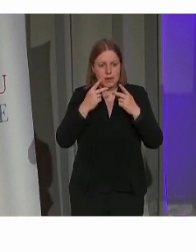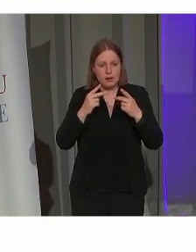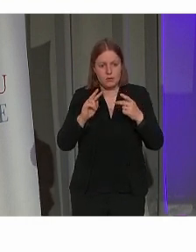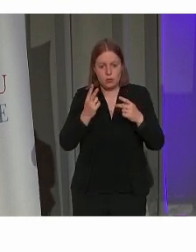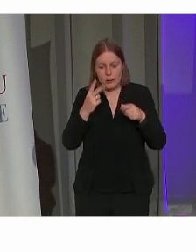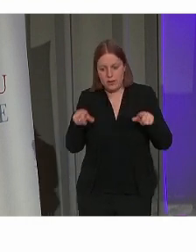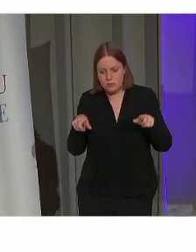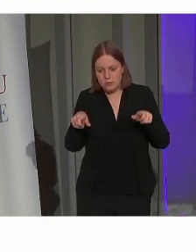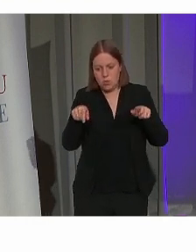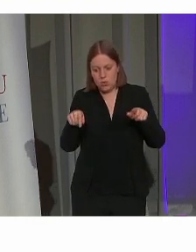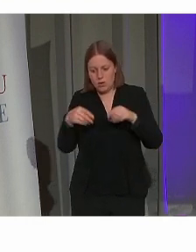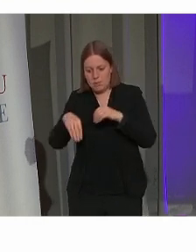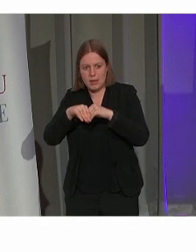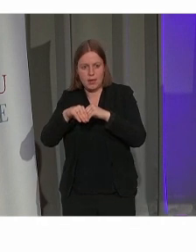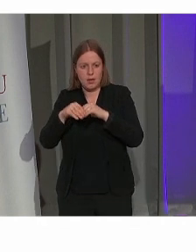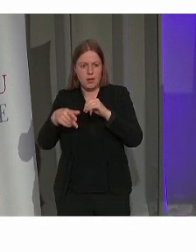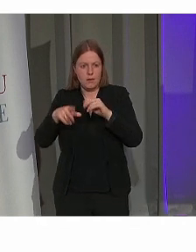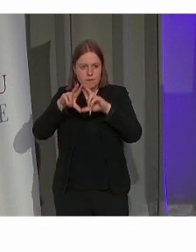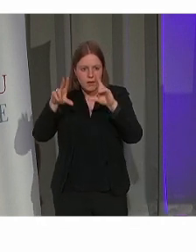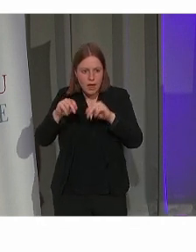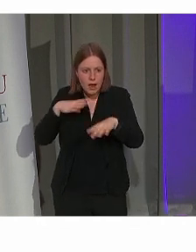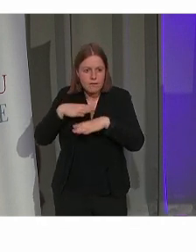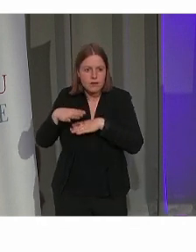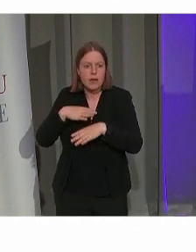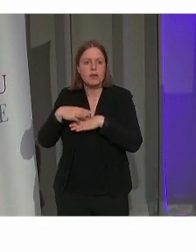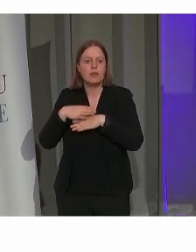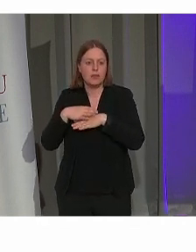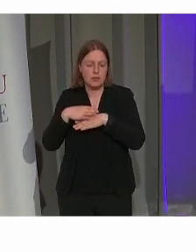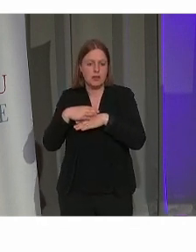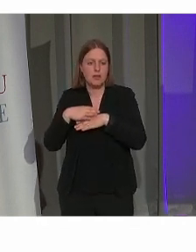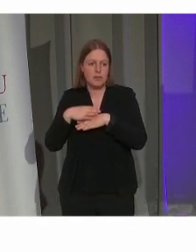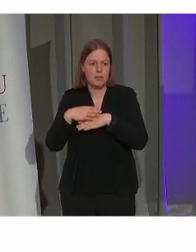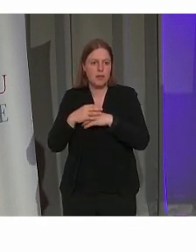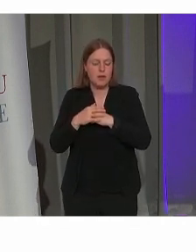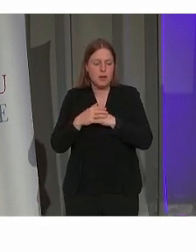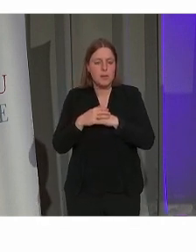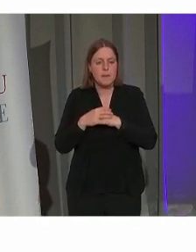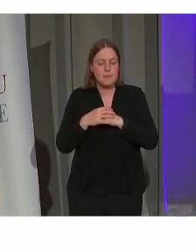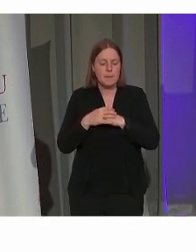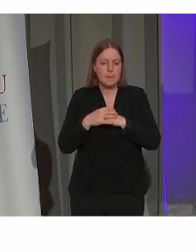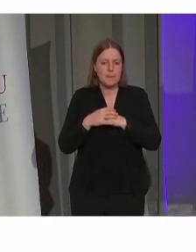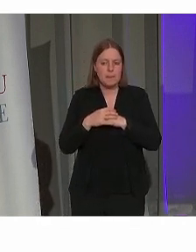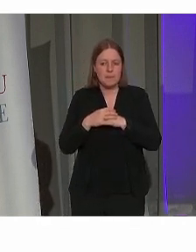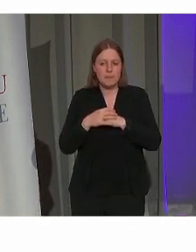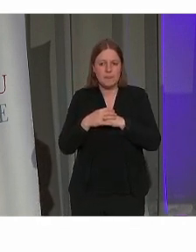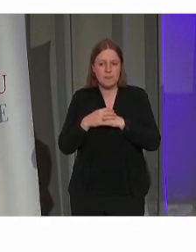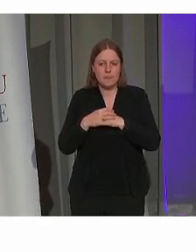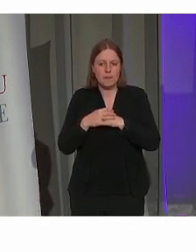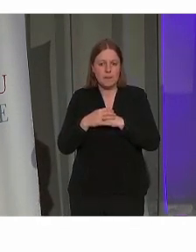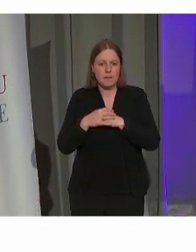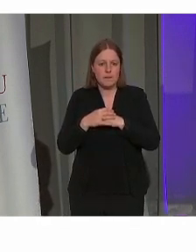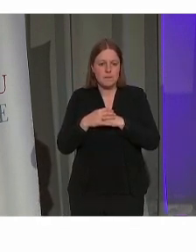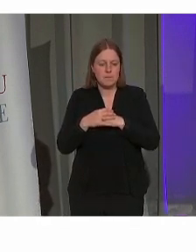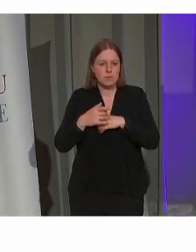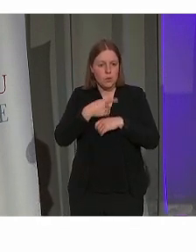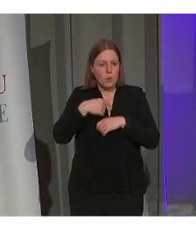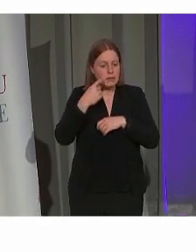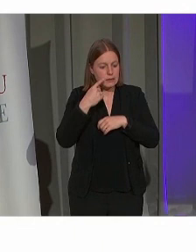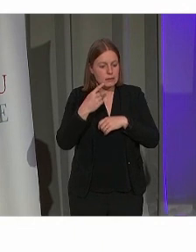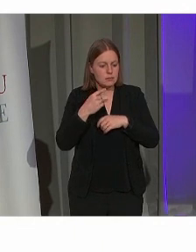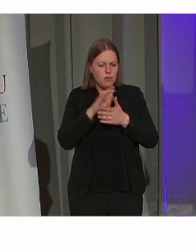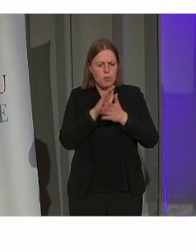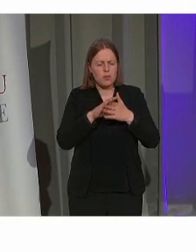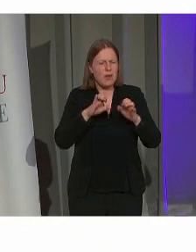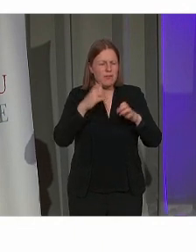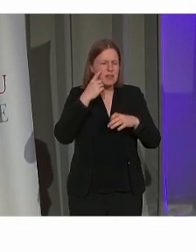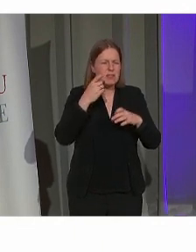naast, van dat immateriële. Het is niet, ik kan het anders zeggen, we zien op veel plaatsen nog dat er ingrepen gebeuren aan